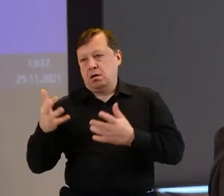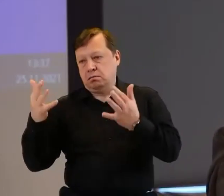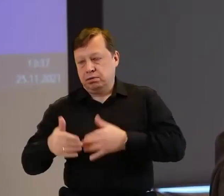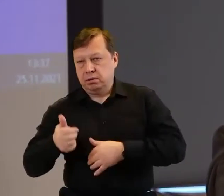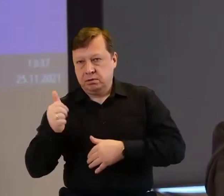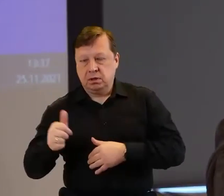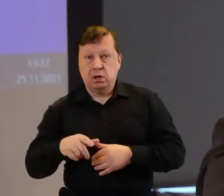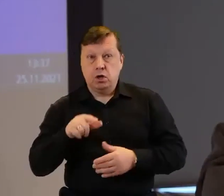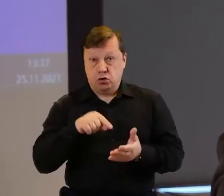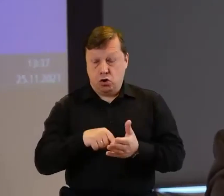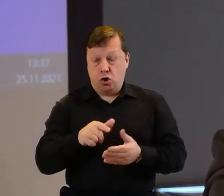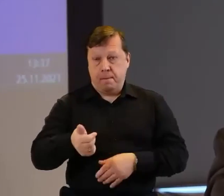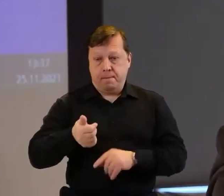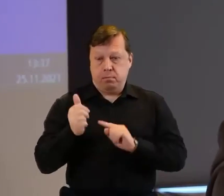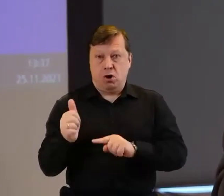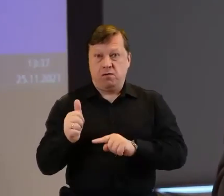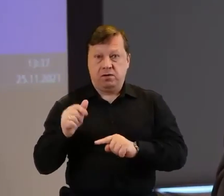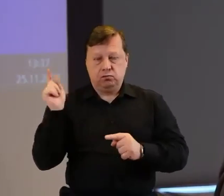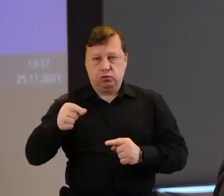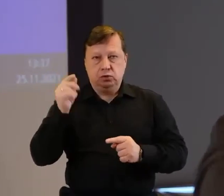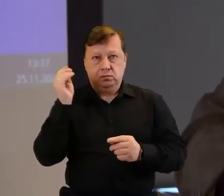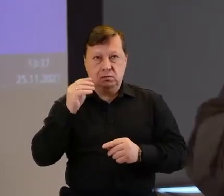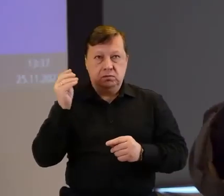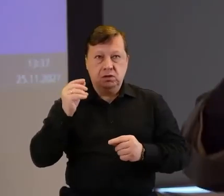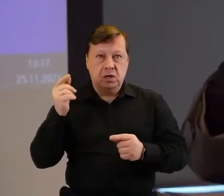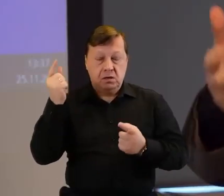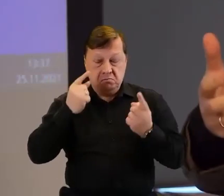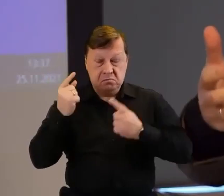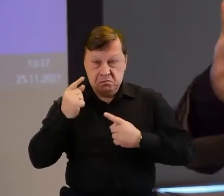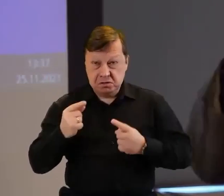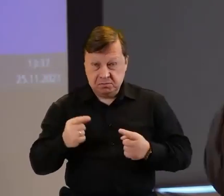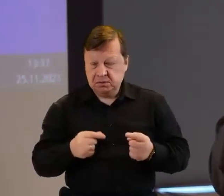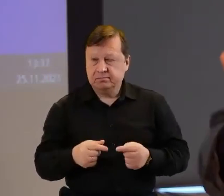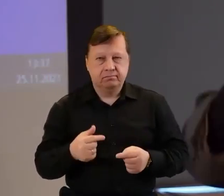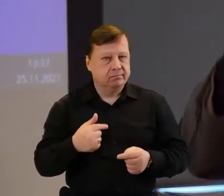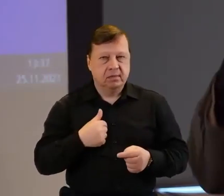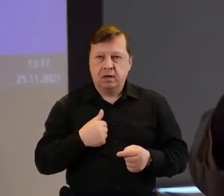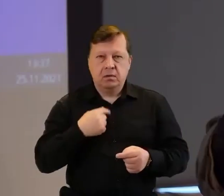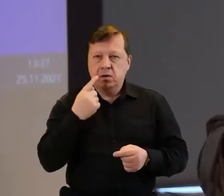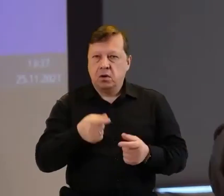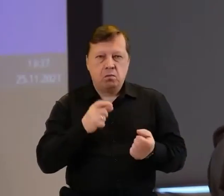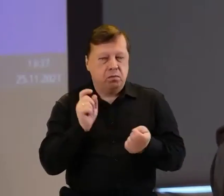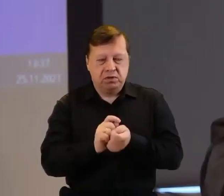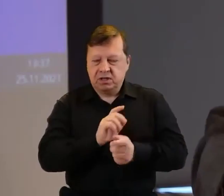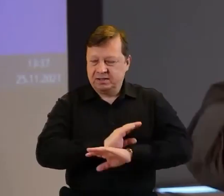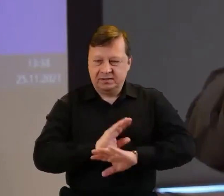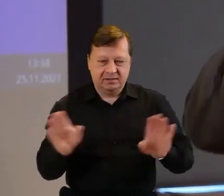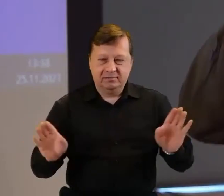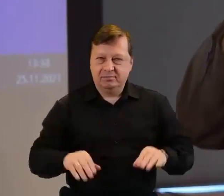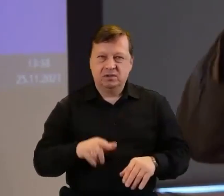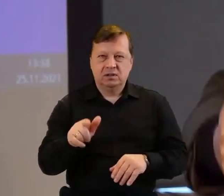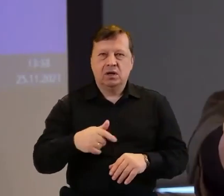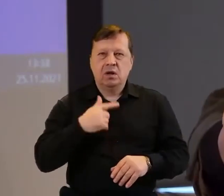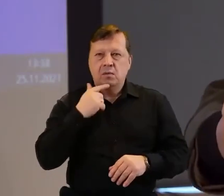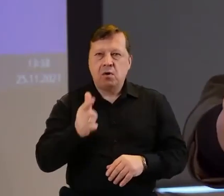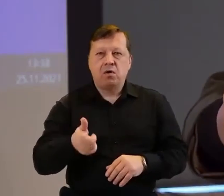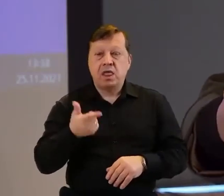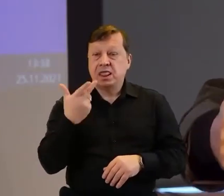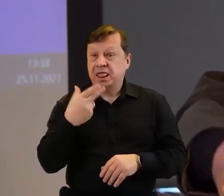profesjonalizacji. Ja całe życie byłem przeciwko tego profesjonalizacji. Mówiłem, że w organizacjach to, co najcenniejsze, to jest